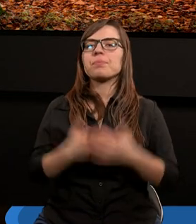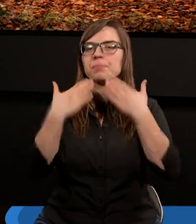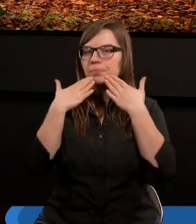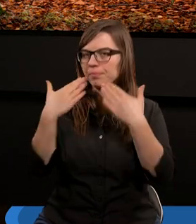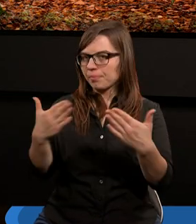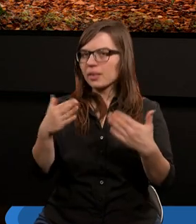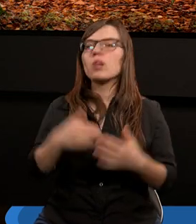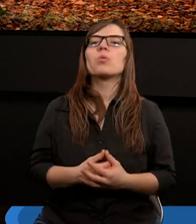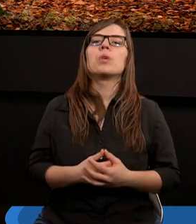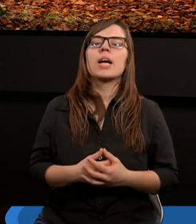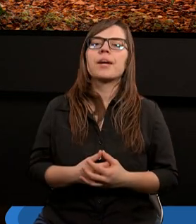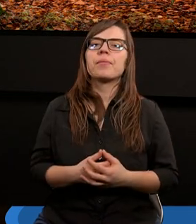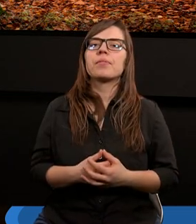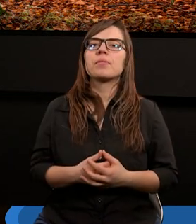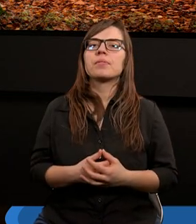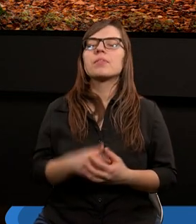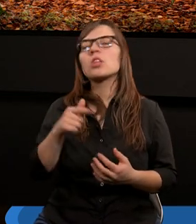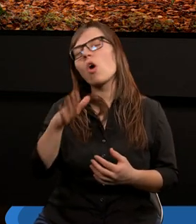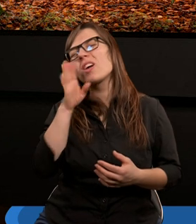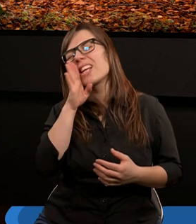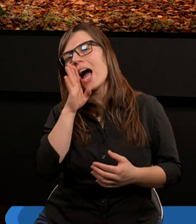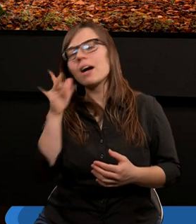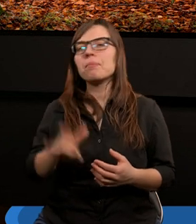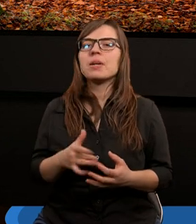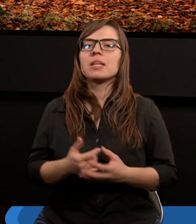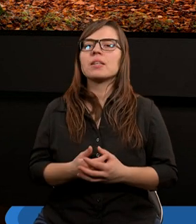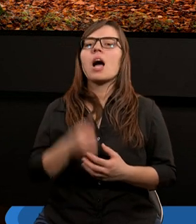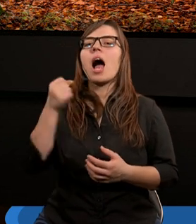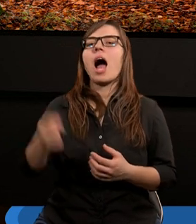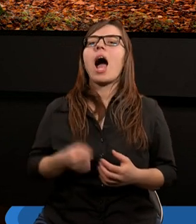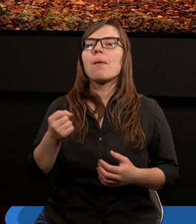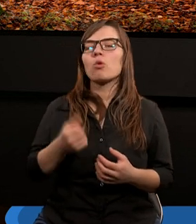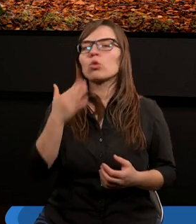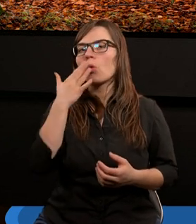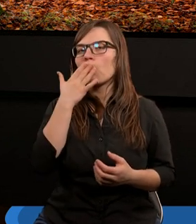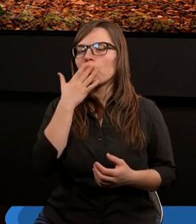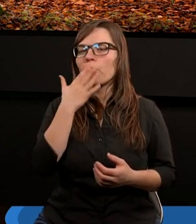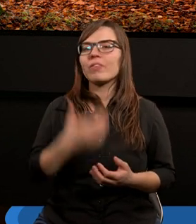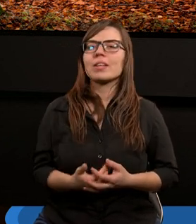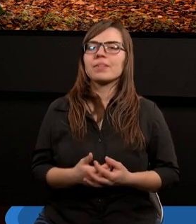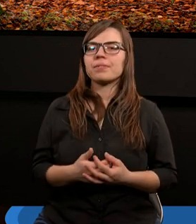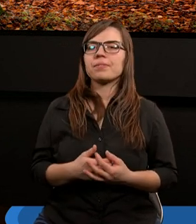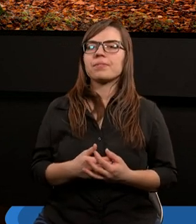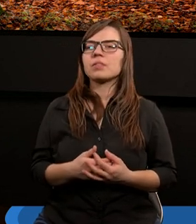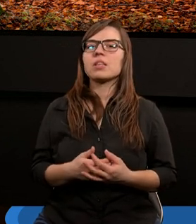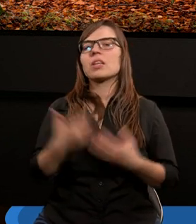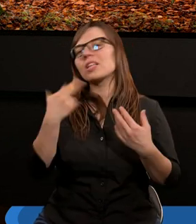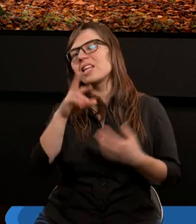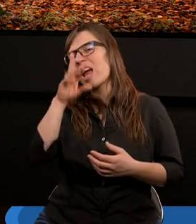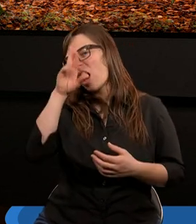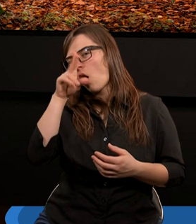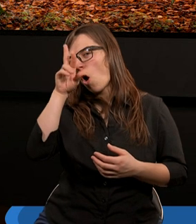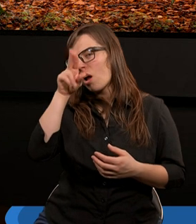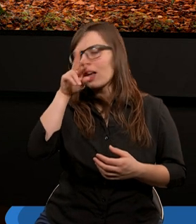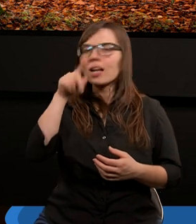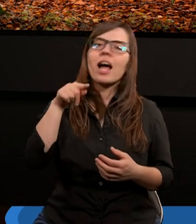Dziękuję. To tak jakby nie apostoł mówił. Nie rozeznaję